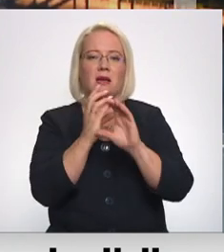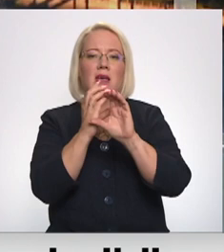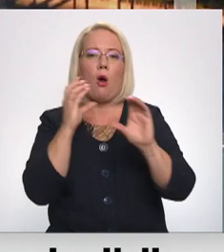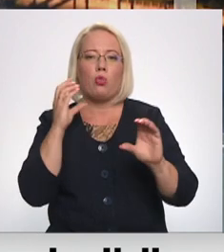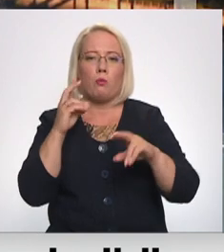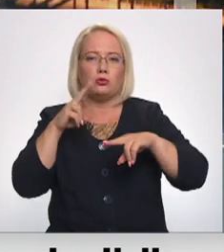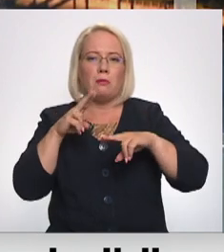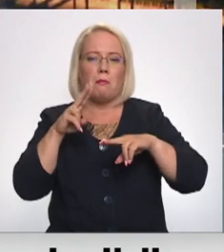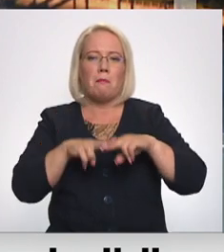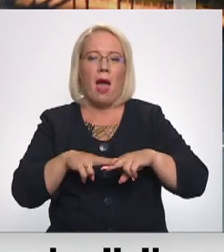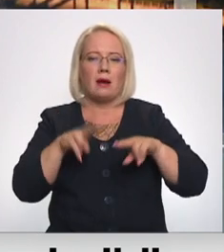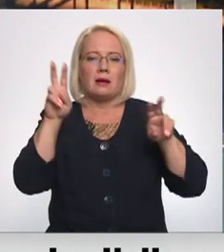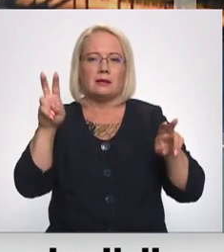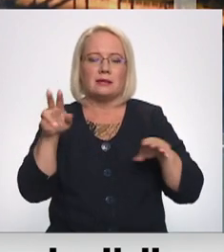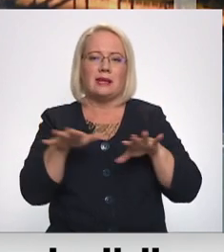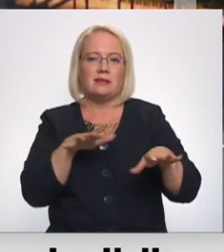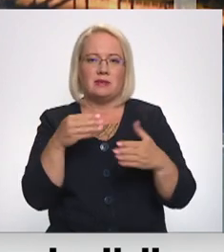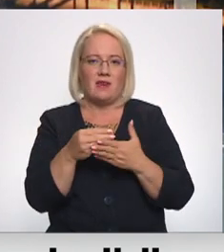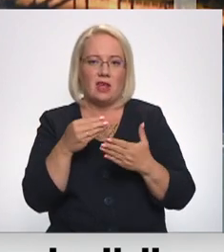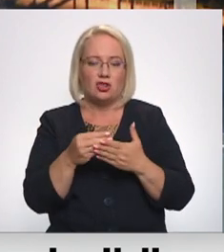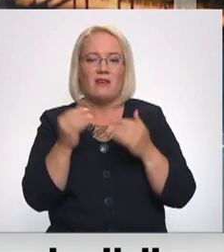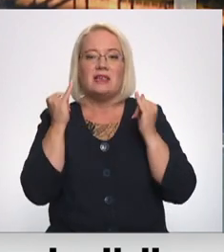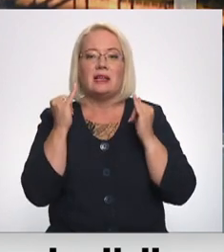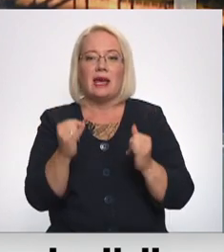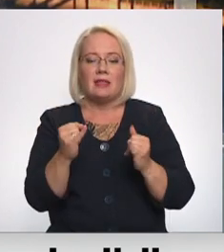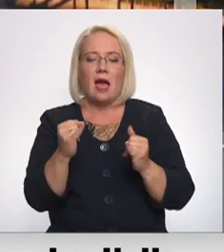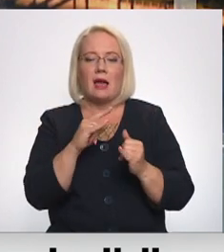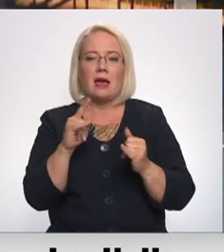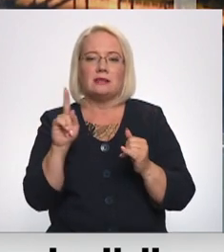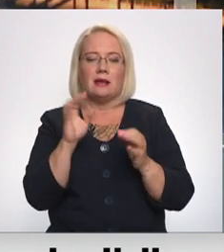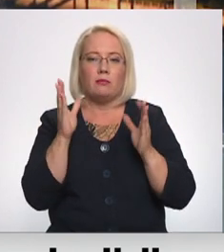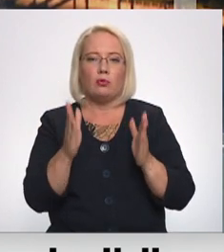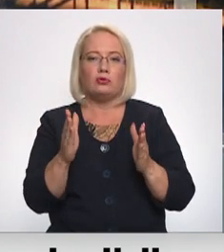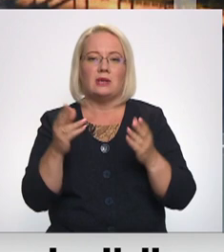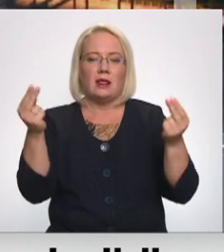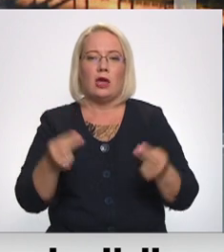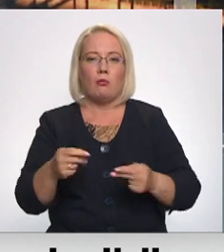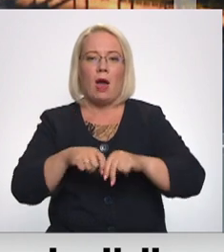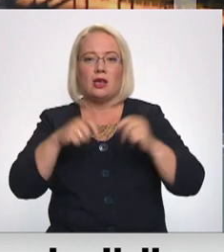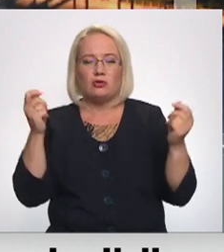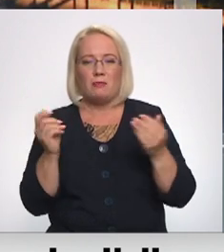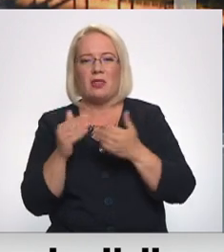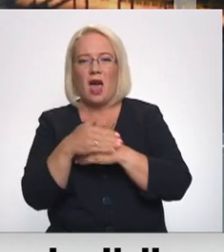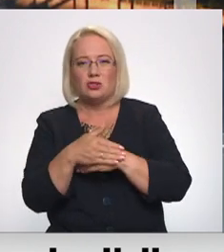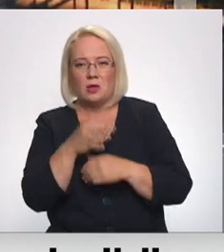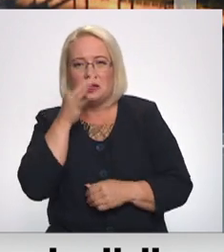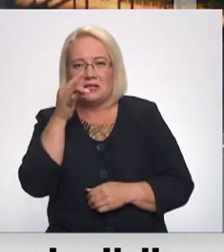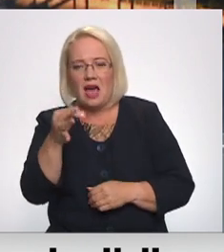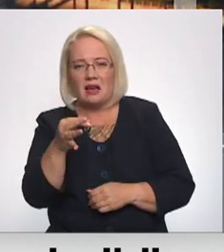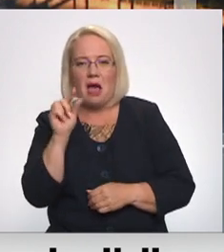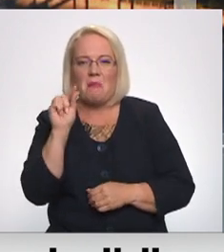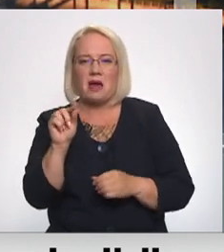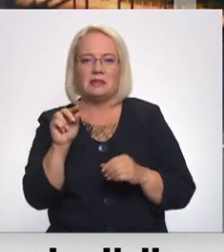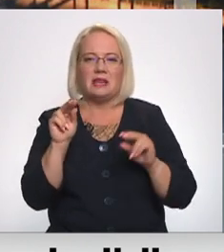rīcības izvērtēšanai. Kā sliktākais scenārijs tiek minēta līguma laušana, taču aizkulisēs saka, maz dicams, ka ministrija un